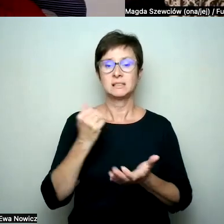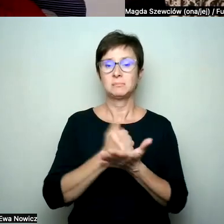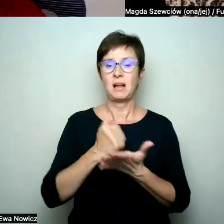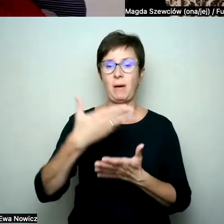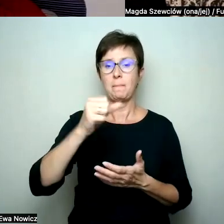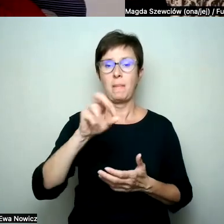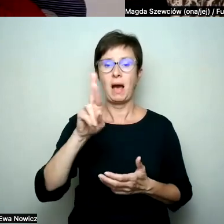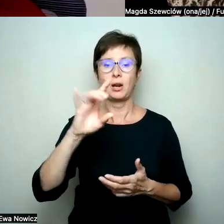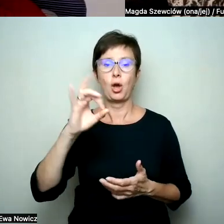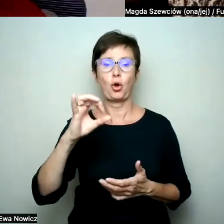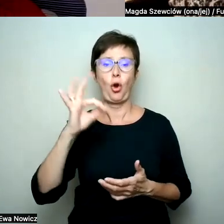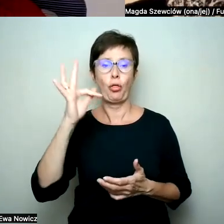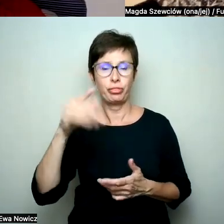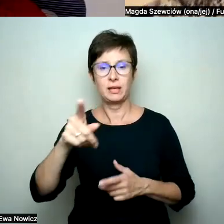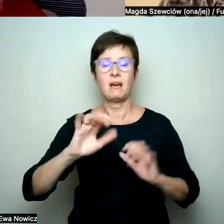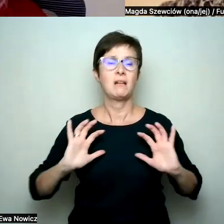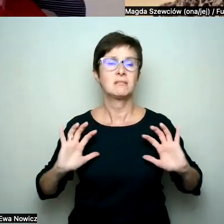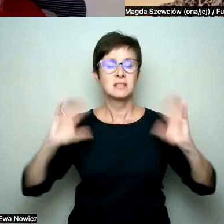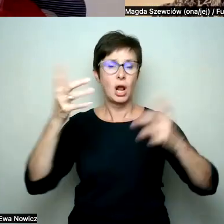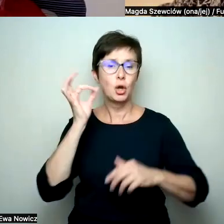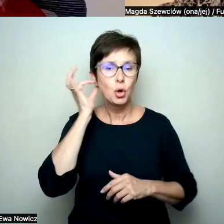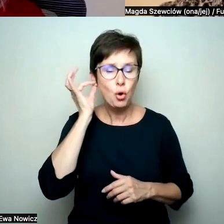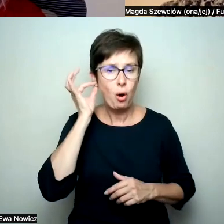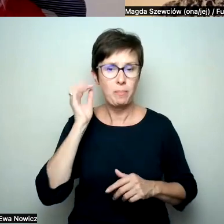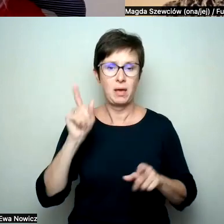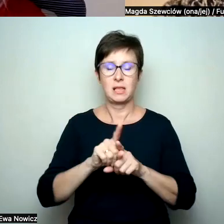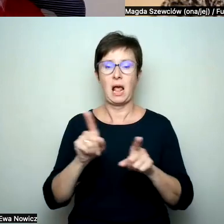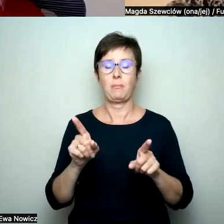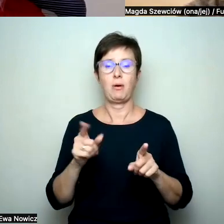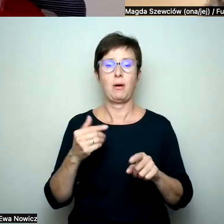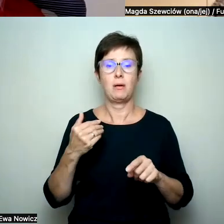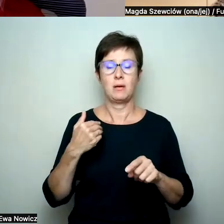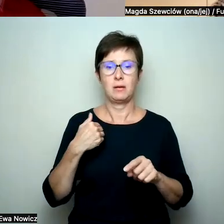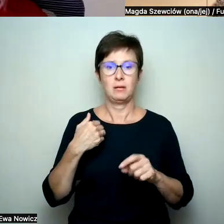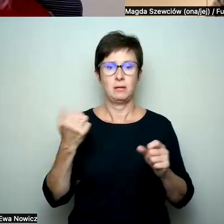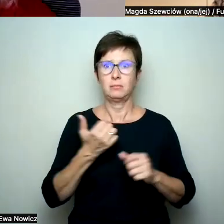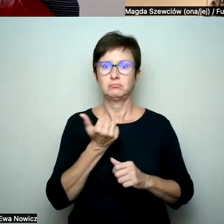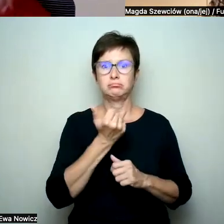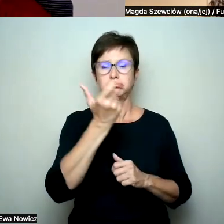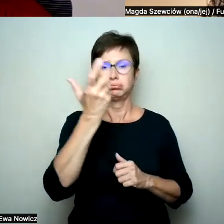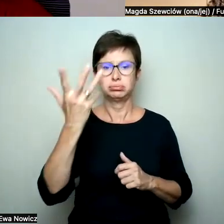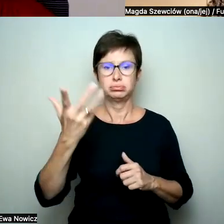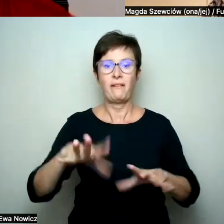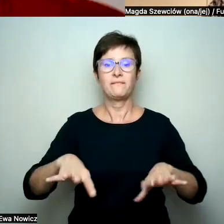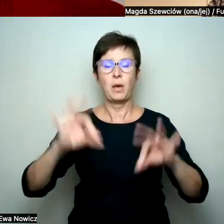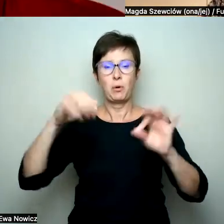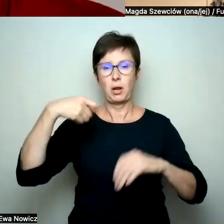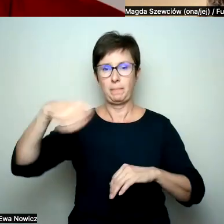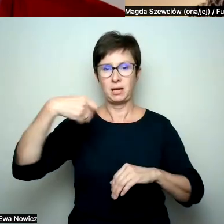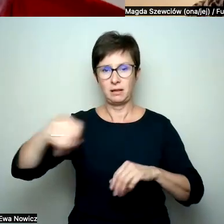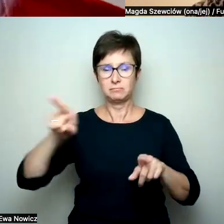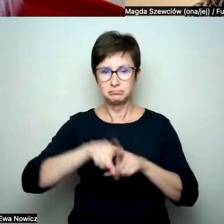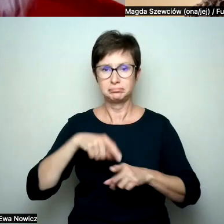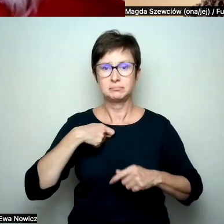Strajk Kobiet, nawet wtedy, kiedy nawoływaliśmy do frekwencji. Mieliśmy rekordową frekwencję w wyborach prezydenckich, również